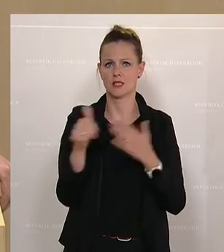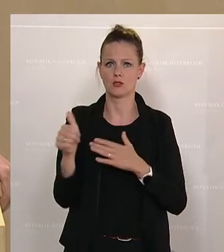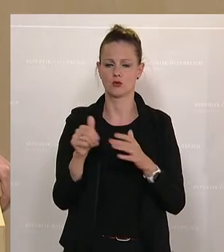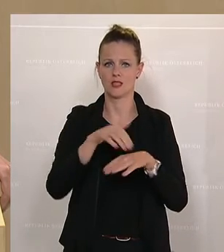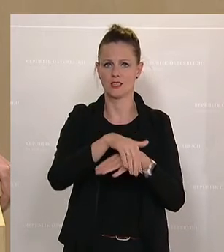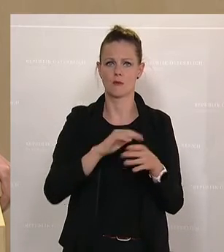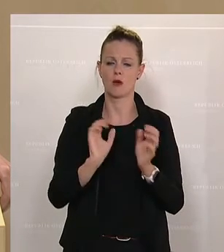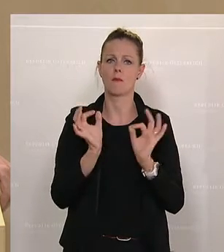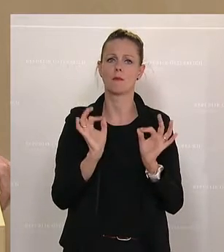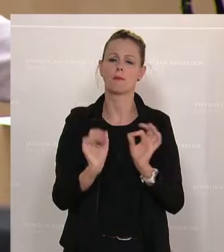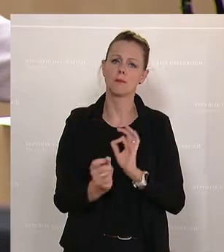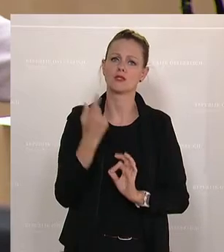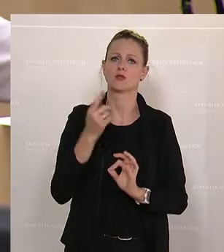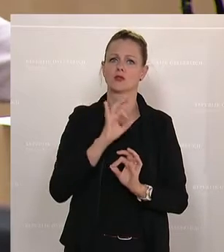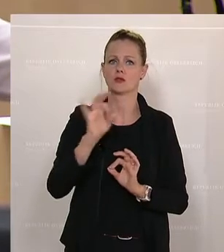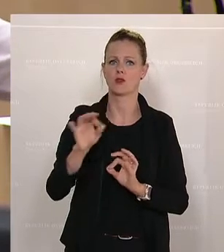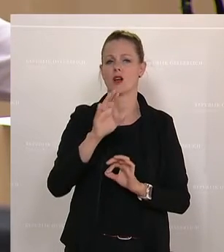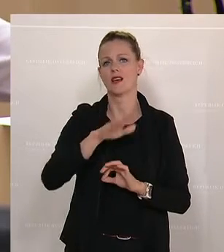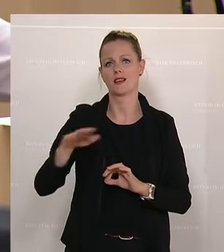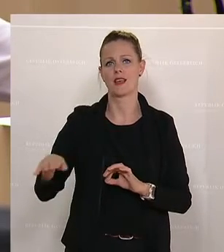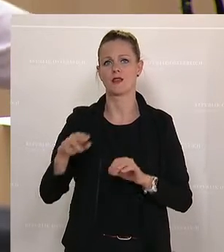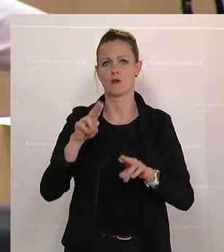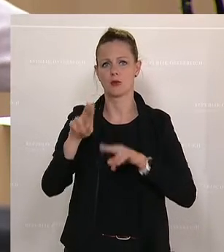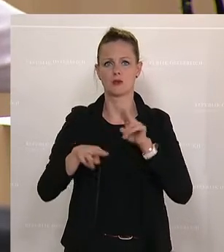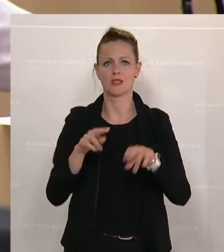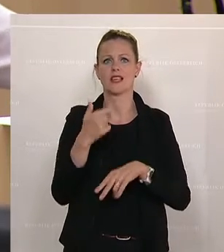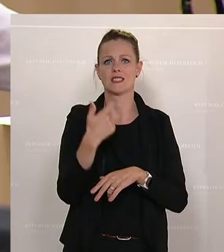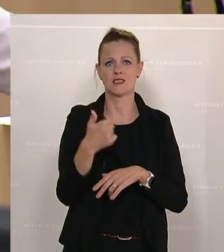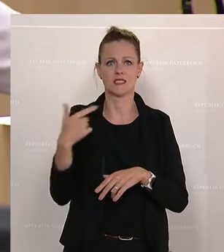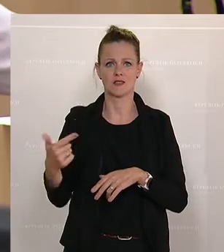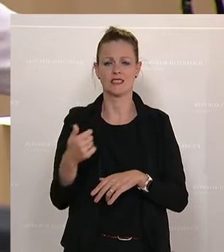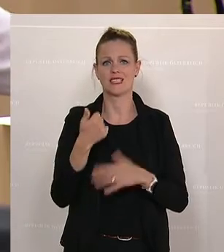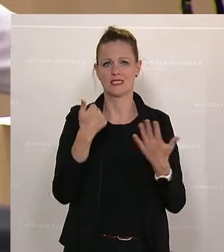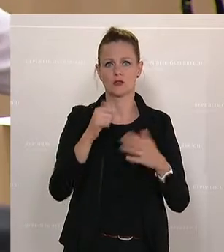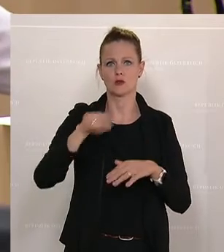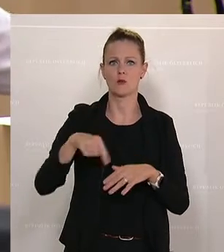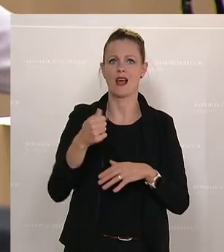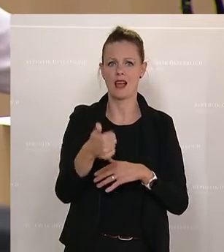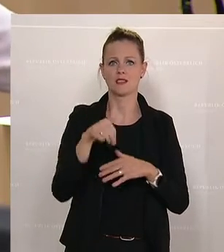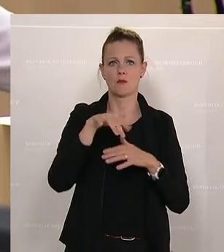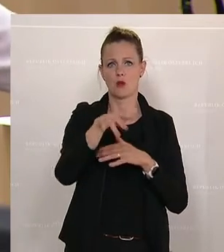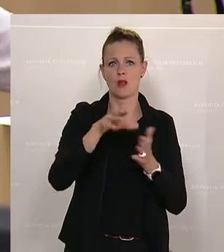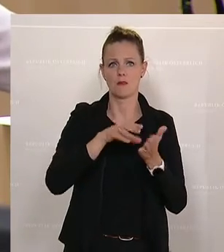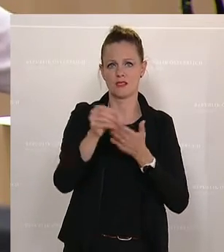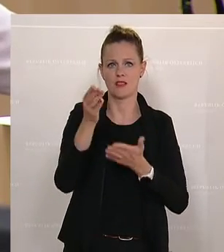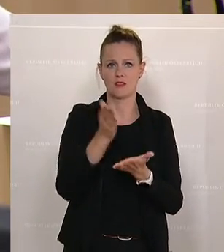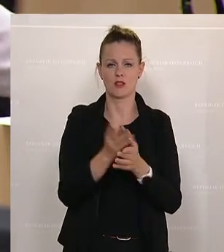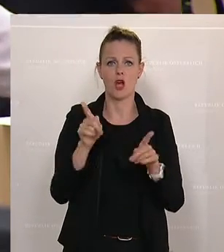Speziell für die Kinderbetreuung im Sommer wurden 2020 alleine 6,1 Millionen Euro ausbezahlt. Nicht zu vergessen das